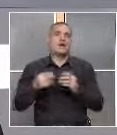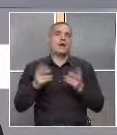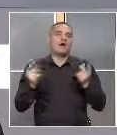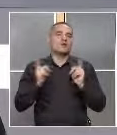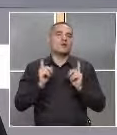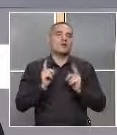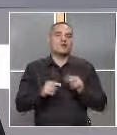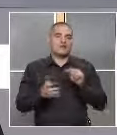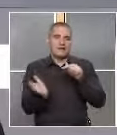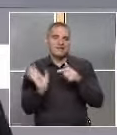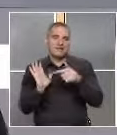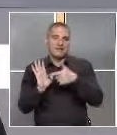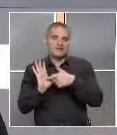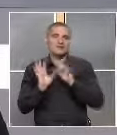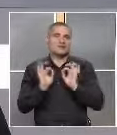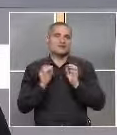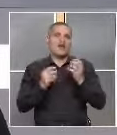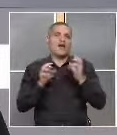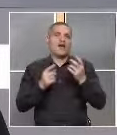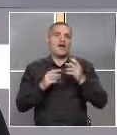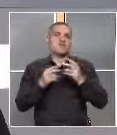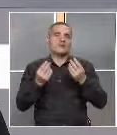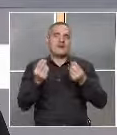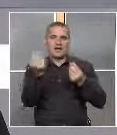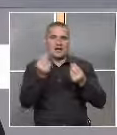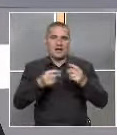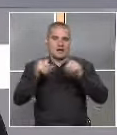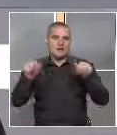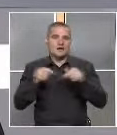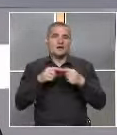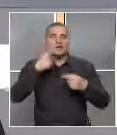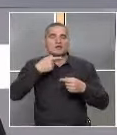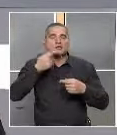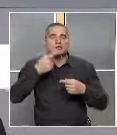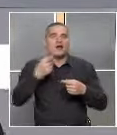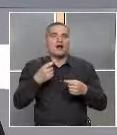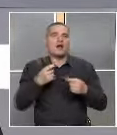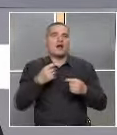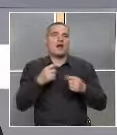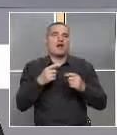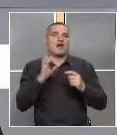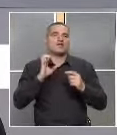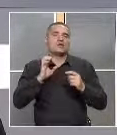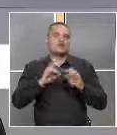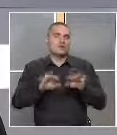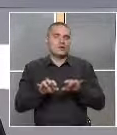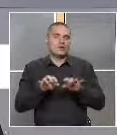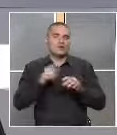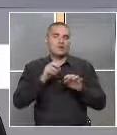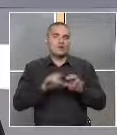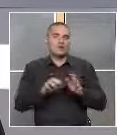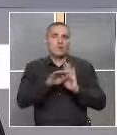които като се натисне определена картинка, се изговаря, софтуера изговаря